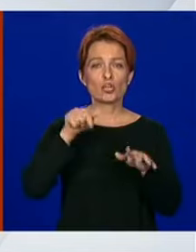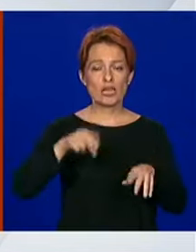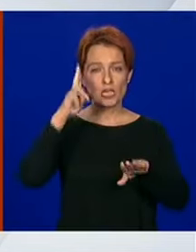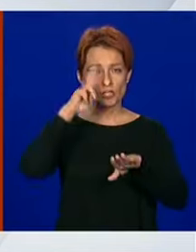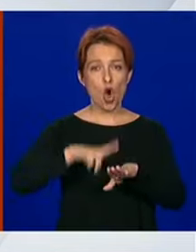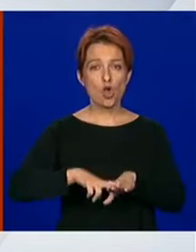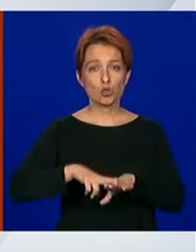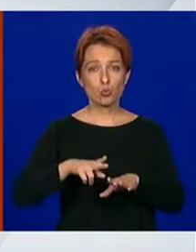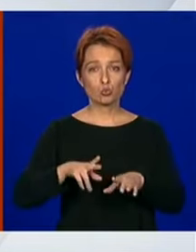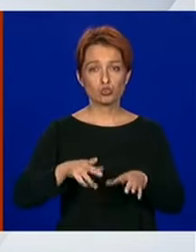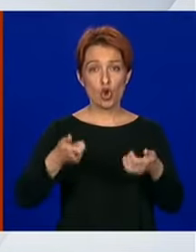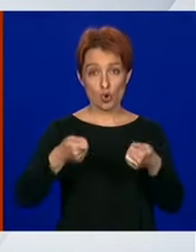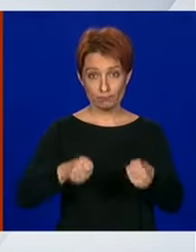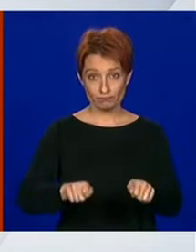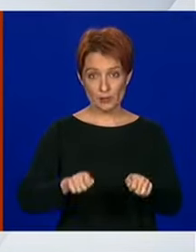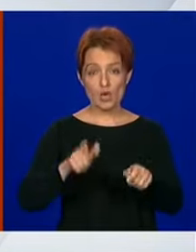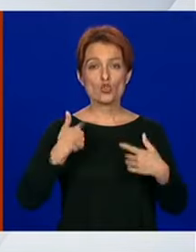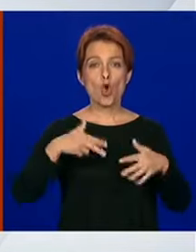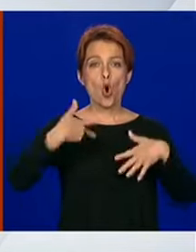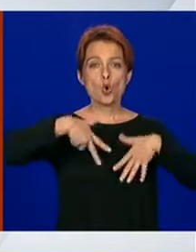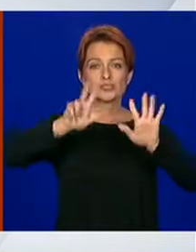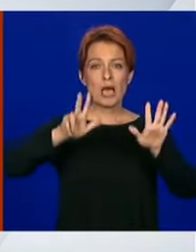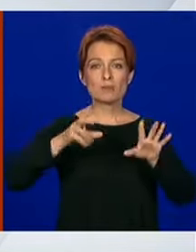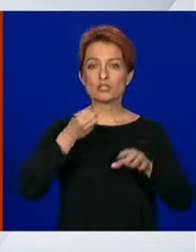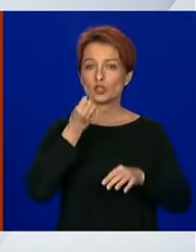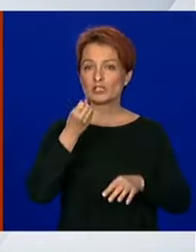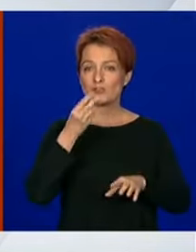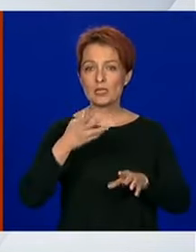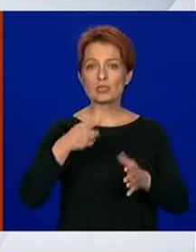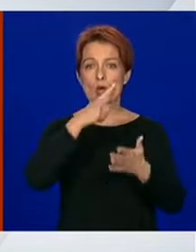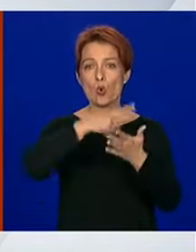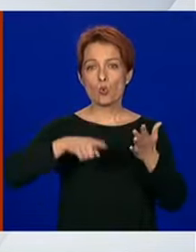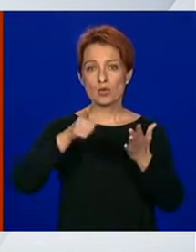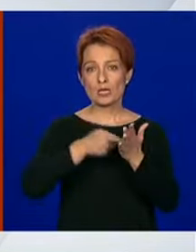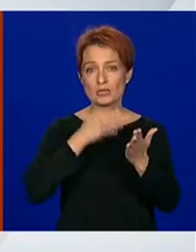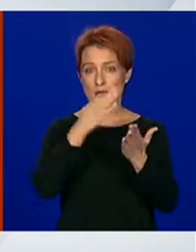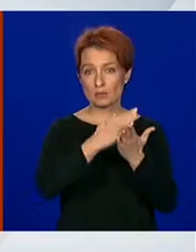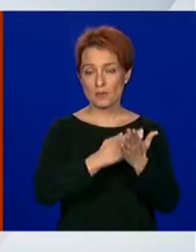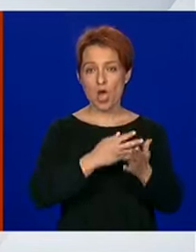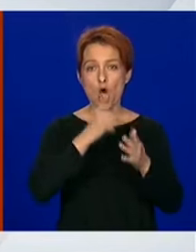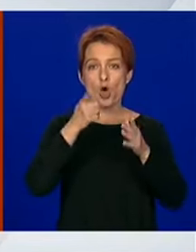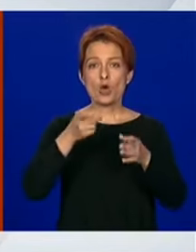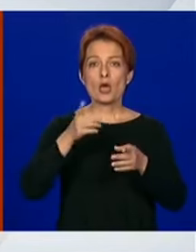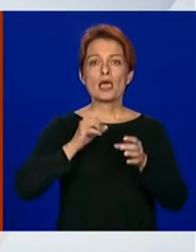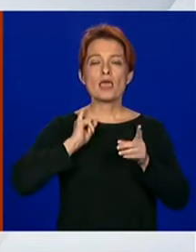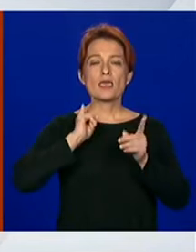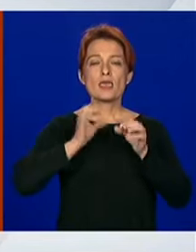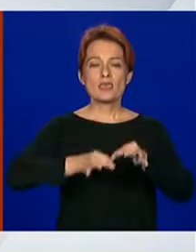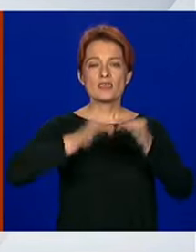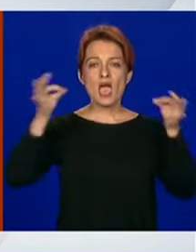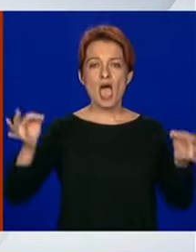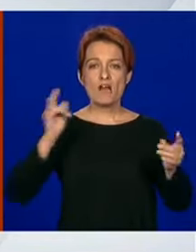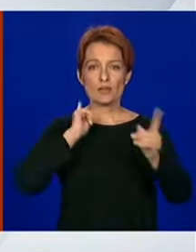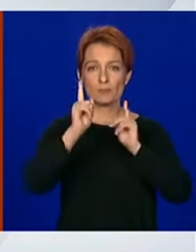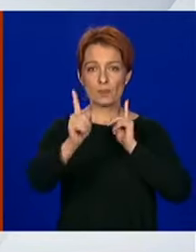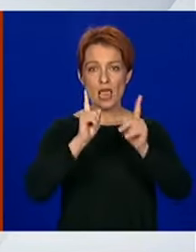danas donio odluku kojom se od 18. svibnja ukidaju mjere ograničenja i za javni prijevoz u Lidinskom obalnom